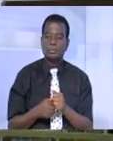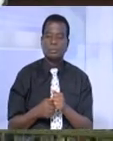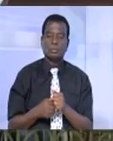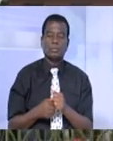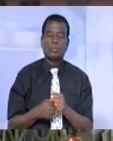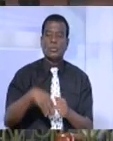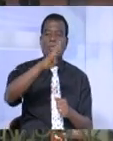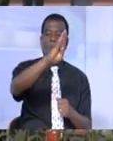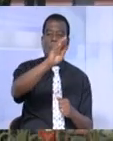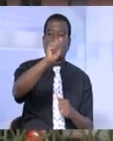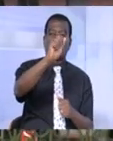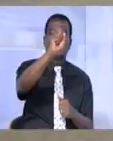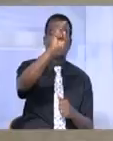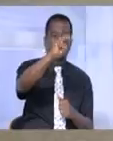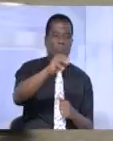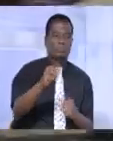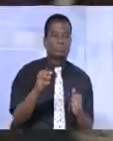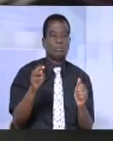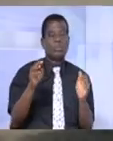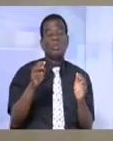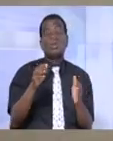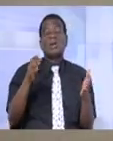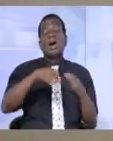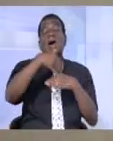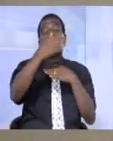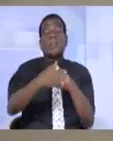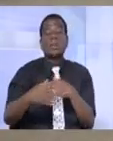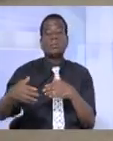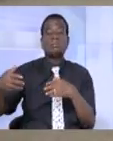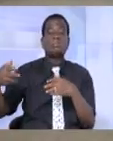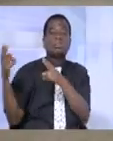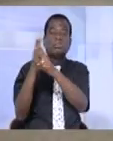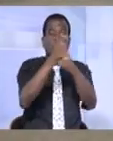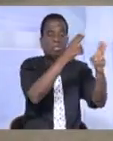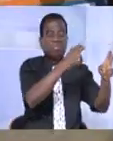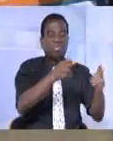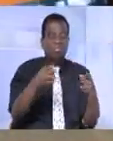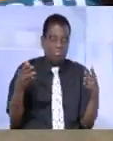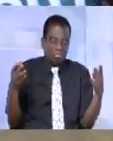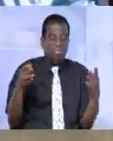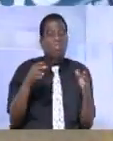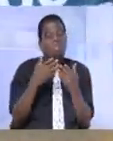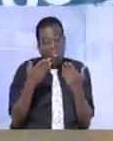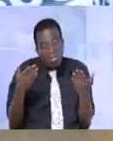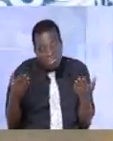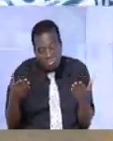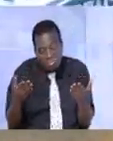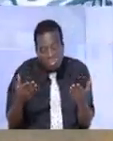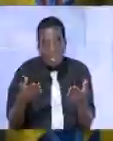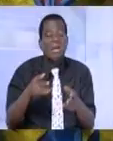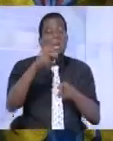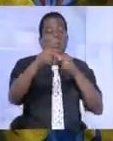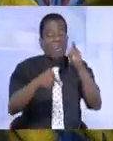Grand Bassam se remet après le drame. La vie a repris. Et comme pour dire qu'elles sont debout, les